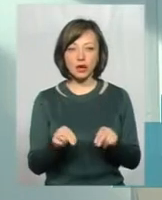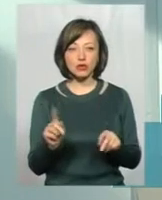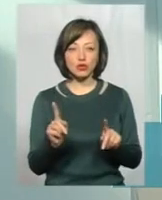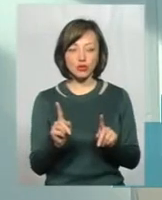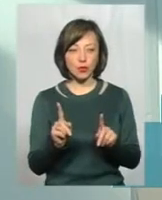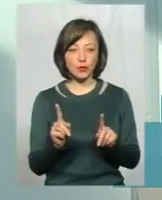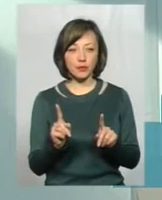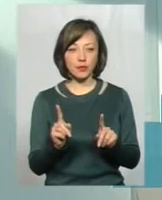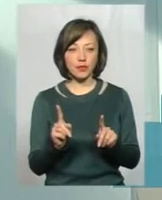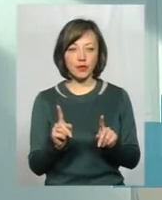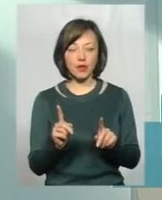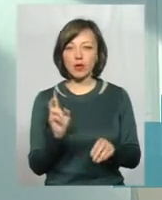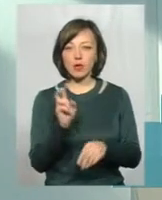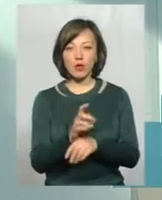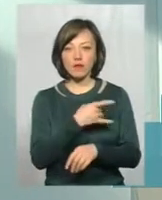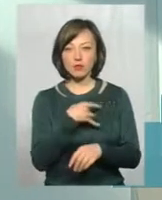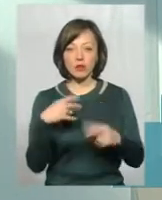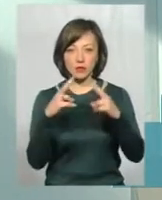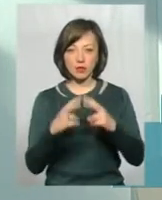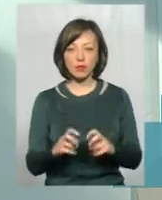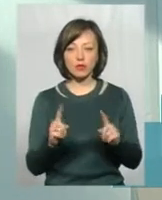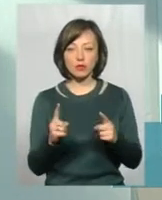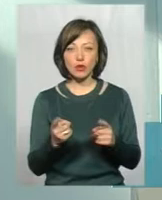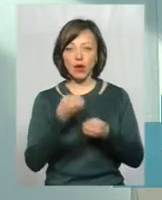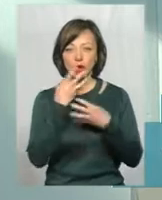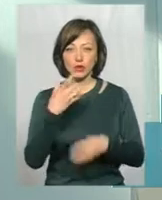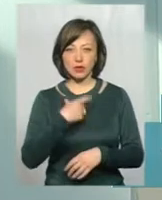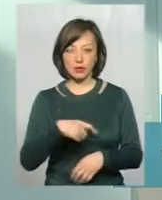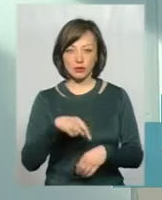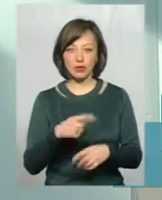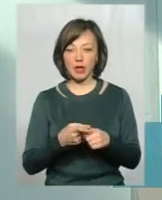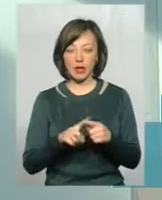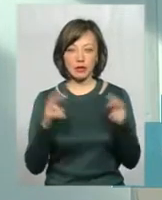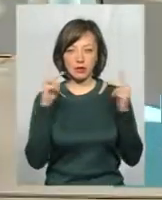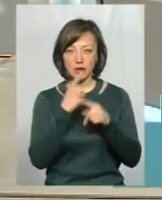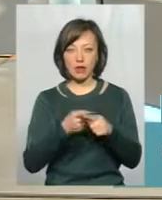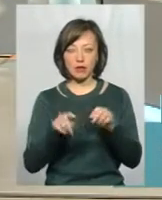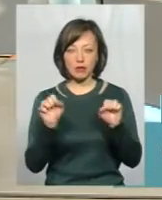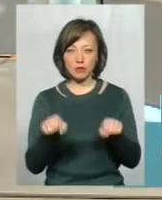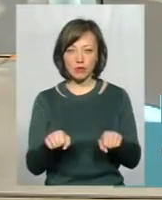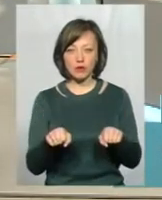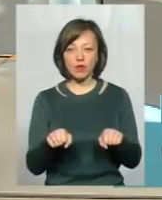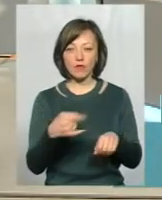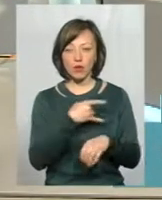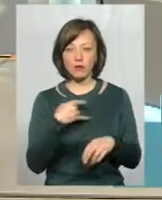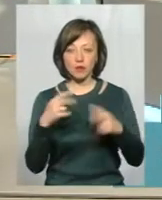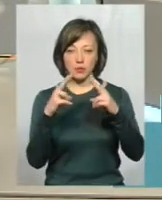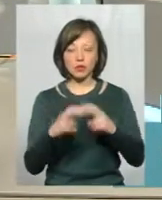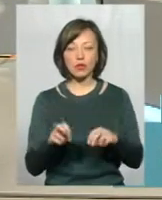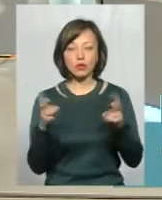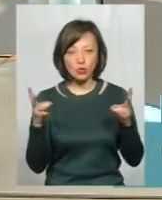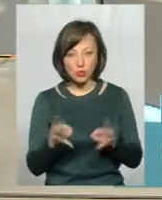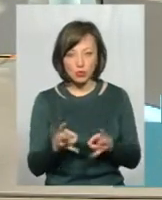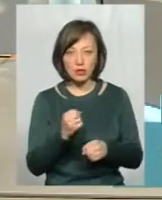вони не пойдуть на флюорографічне обслідування, тому що вони хорошо себе чувствують. Це не так, і флюорографічне обслідування треба